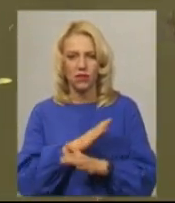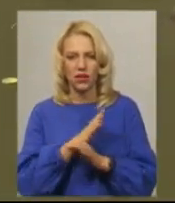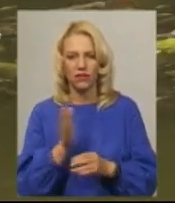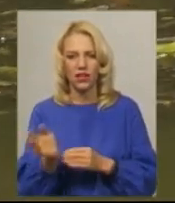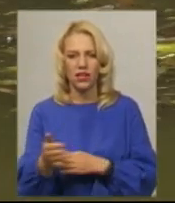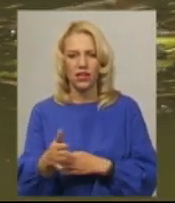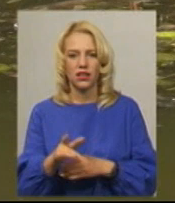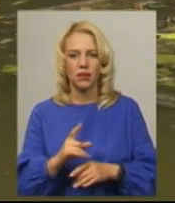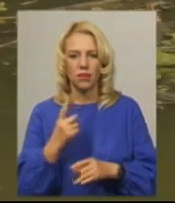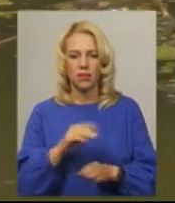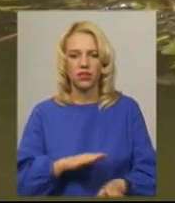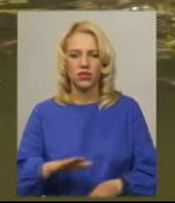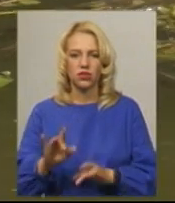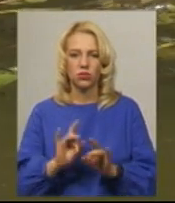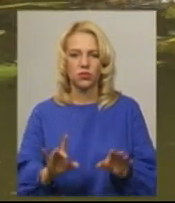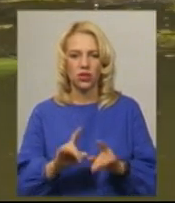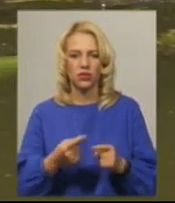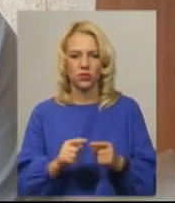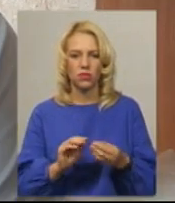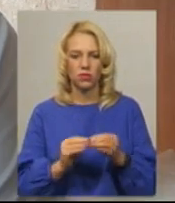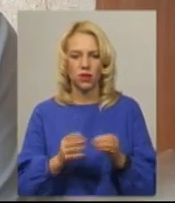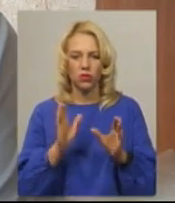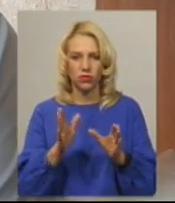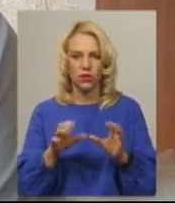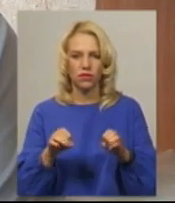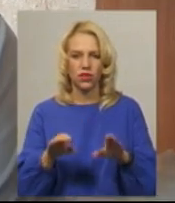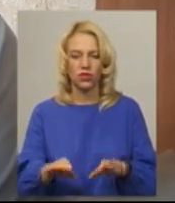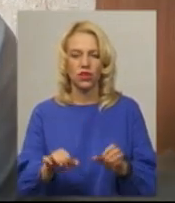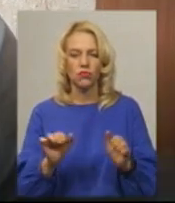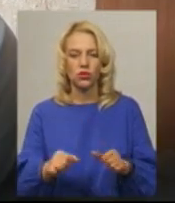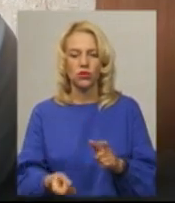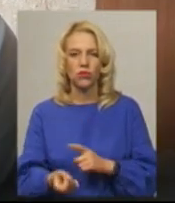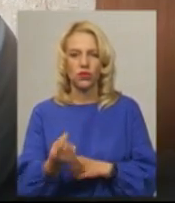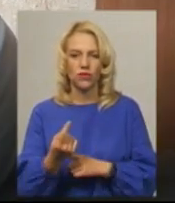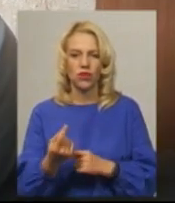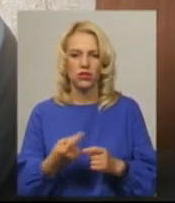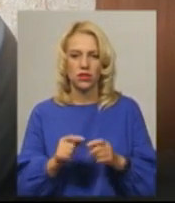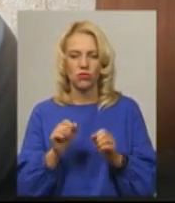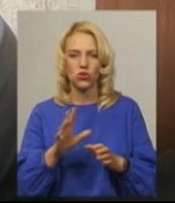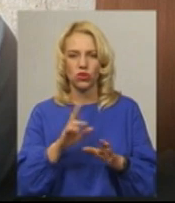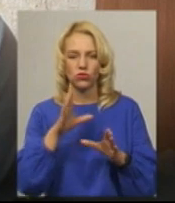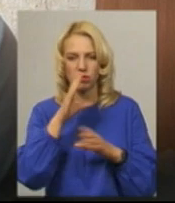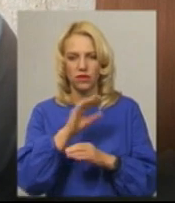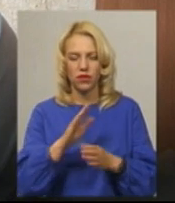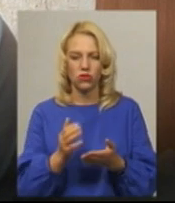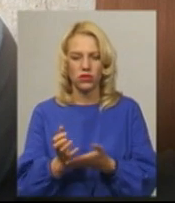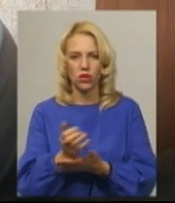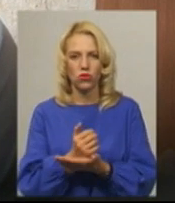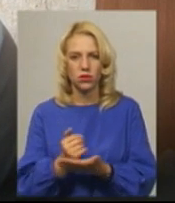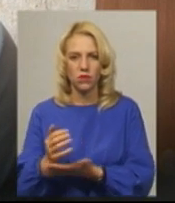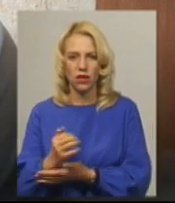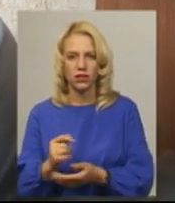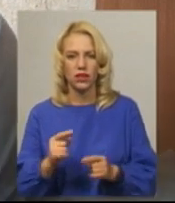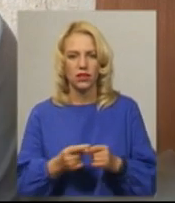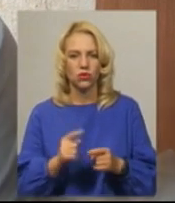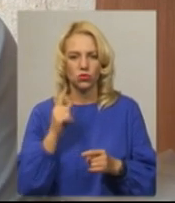голови Олег Колінський запевнив, цю проблему вирішать. Можливо, появилась, яку десь не вдалося, можливо, дозбирати. Я думаю, що